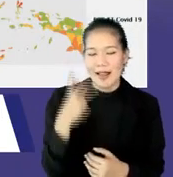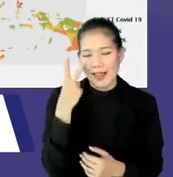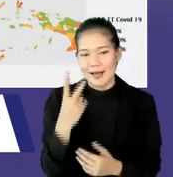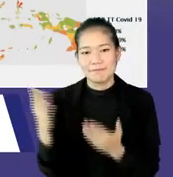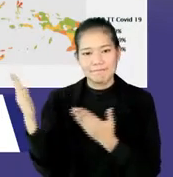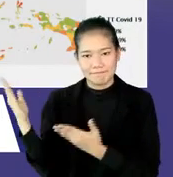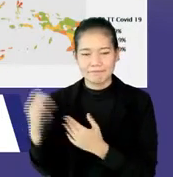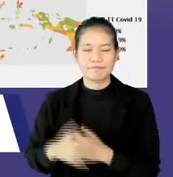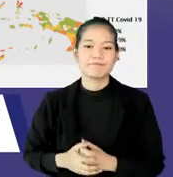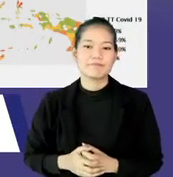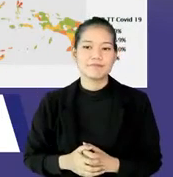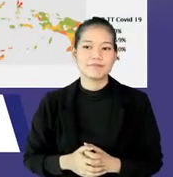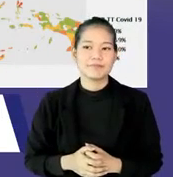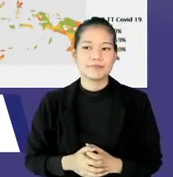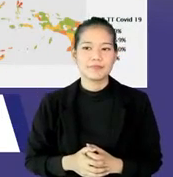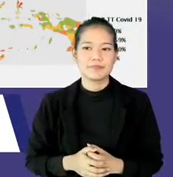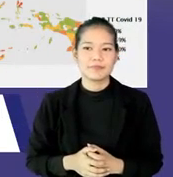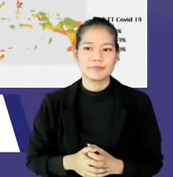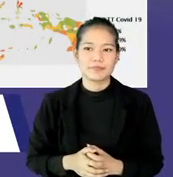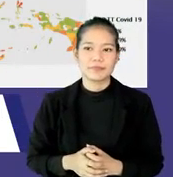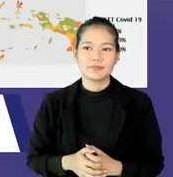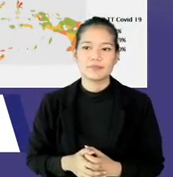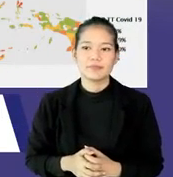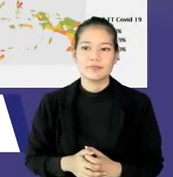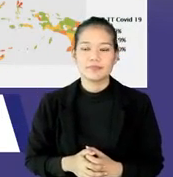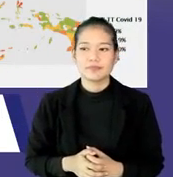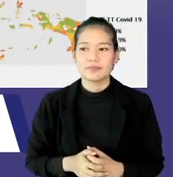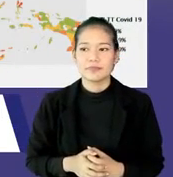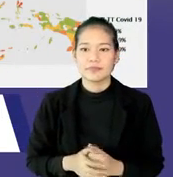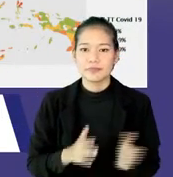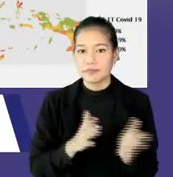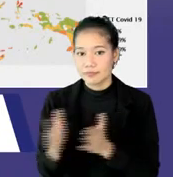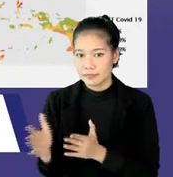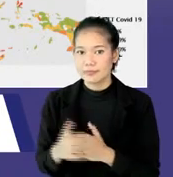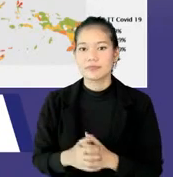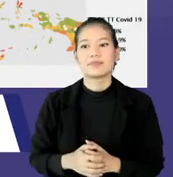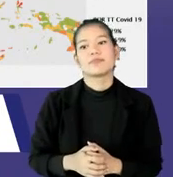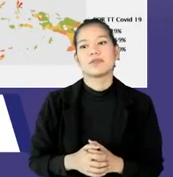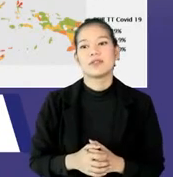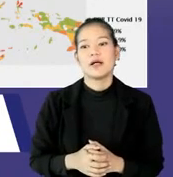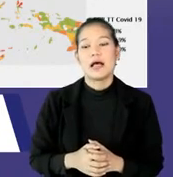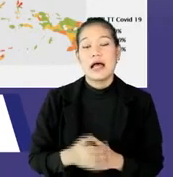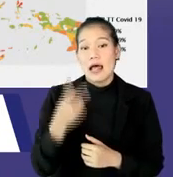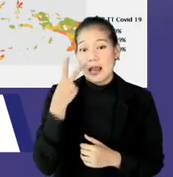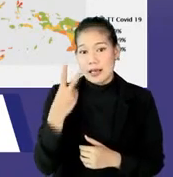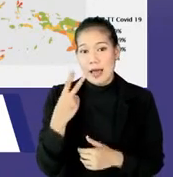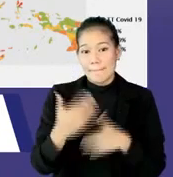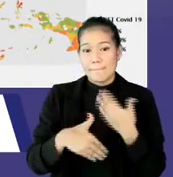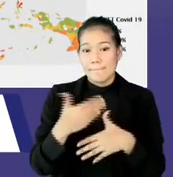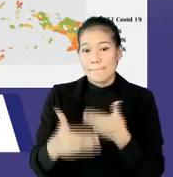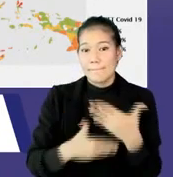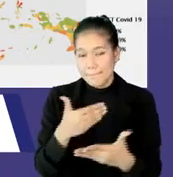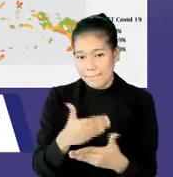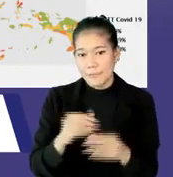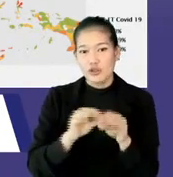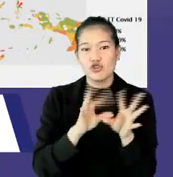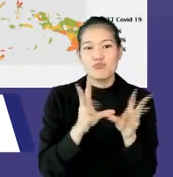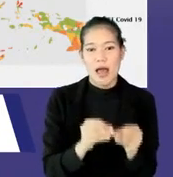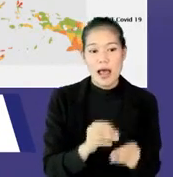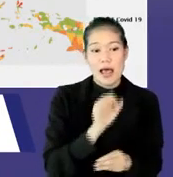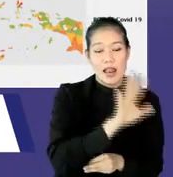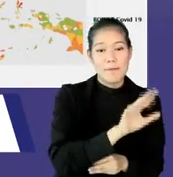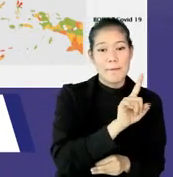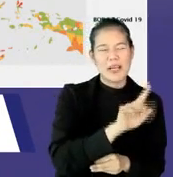berikutnya, ini bisa kita lihat, next slide, bisa kita lihat pergerakan jumlah atau proporsi ya, dari